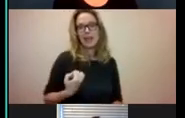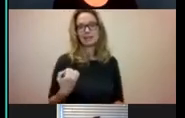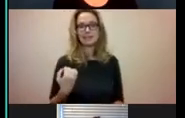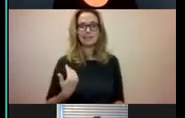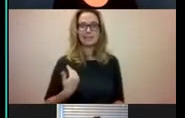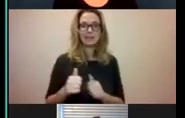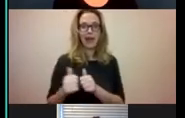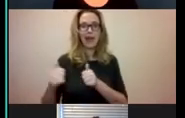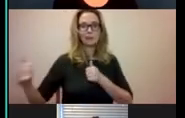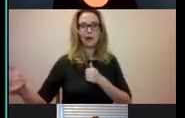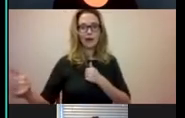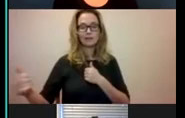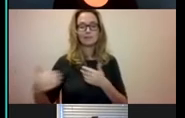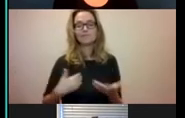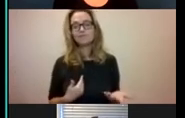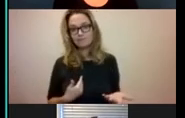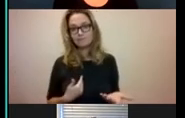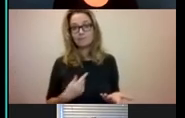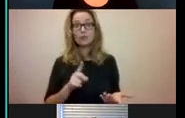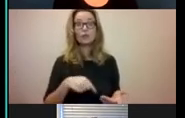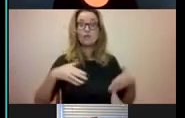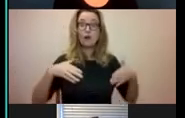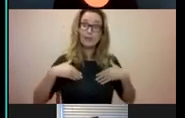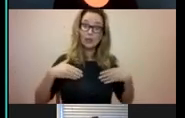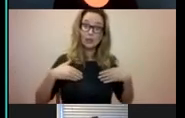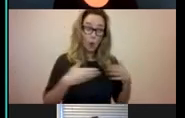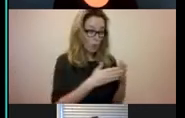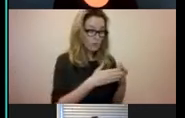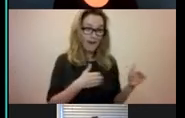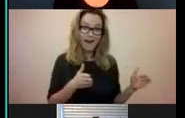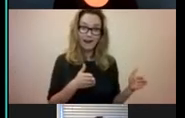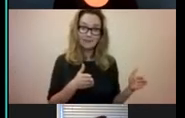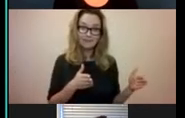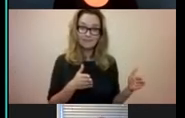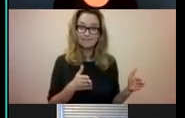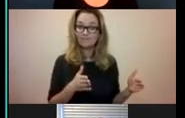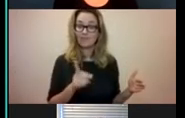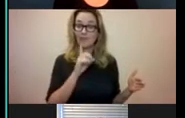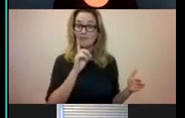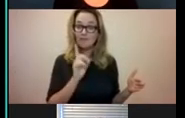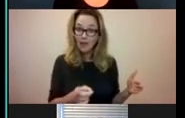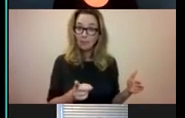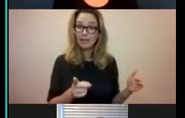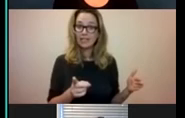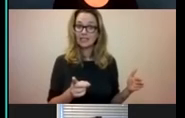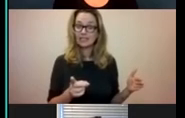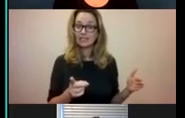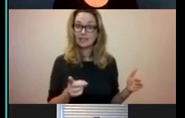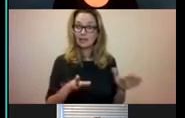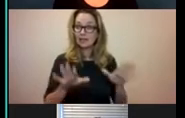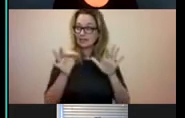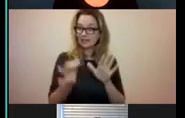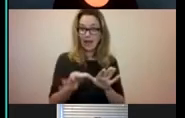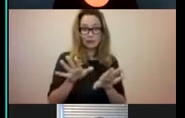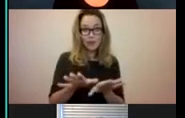Ten tweede kwam de coronatijd, waarbij we eigenlijk min of meer verplicht waren om thuis te blijven.